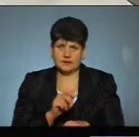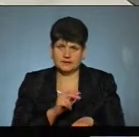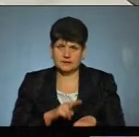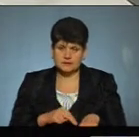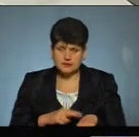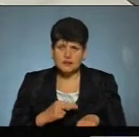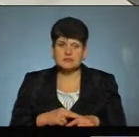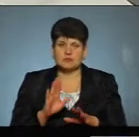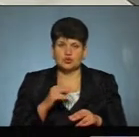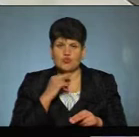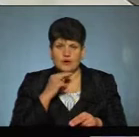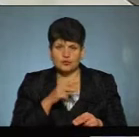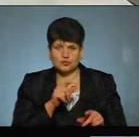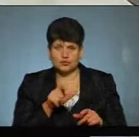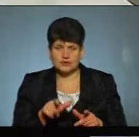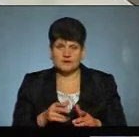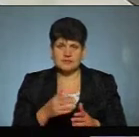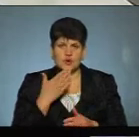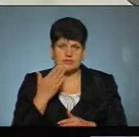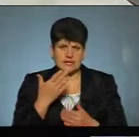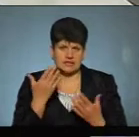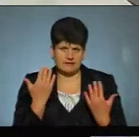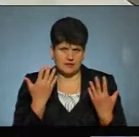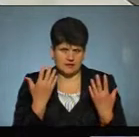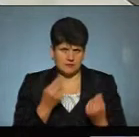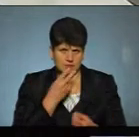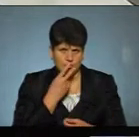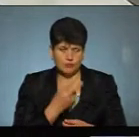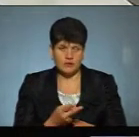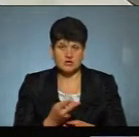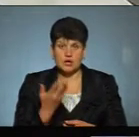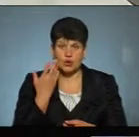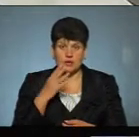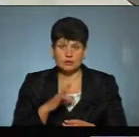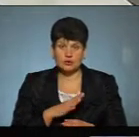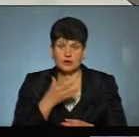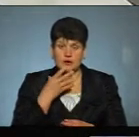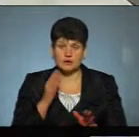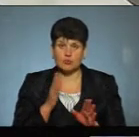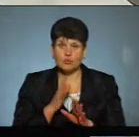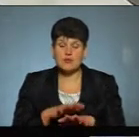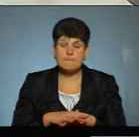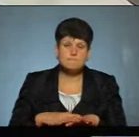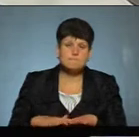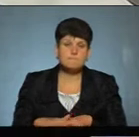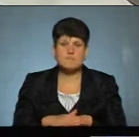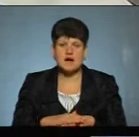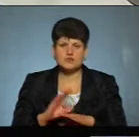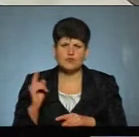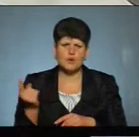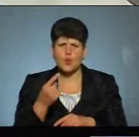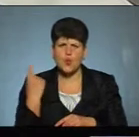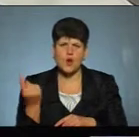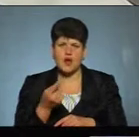це людей, тому що за останні вихідні ми побачили, тільки коли була погода, побачили, що були масові гуляння,